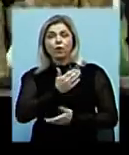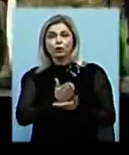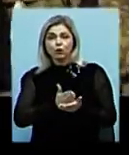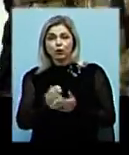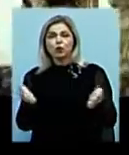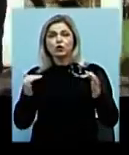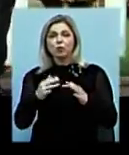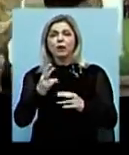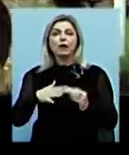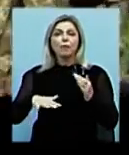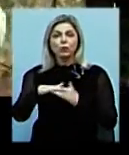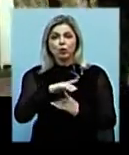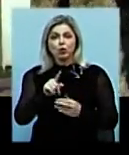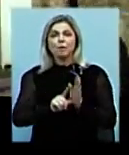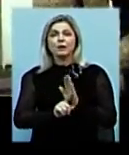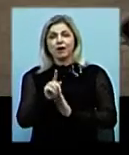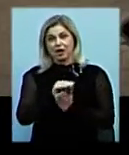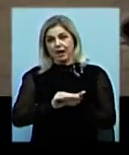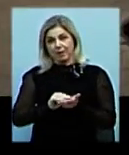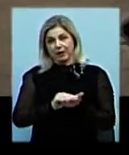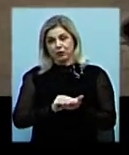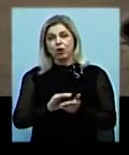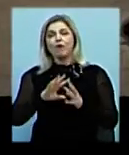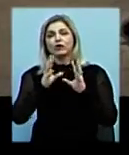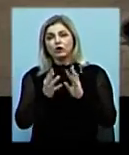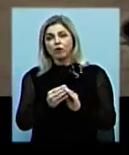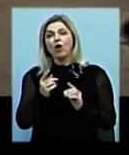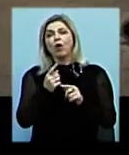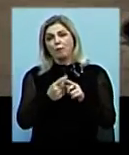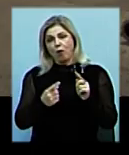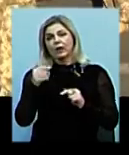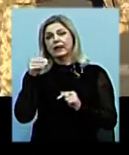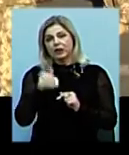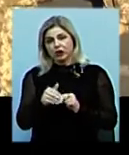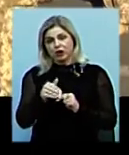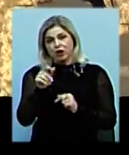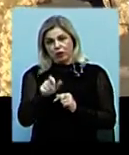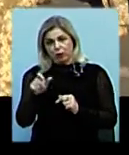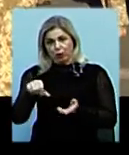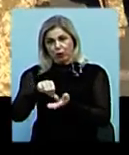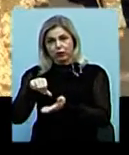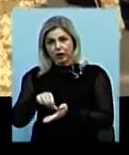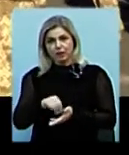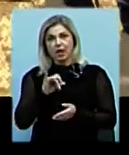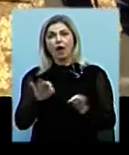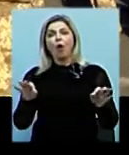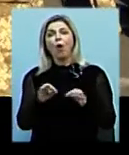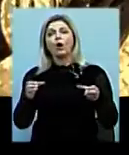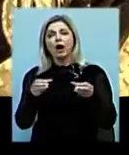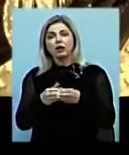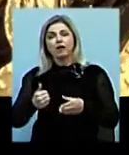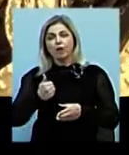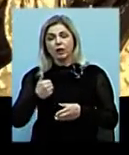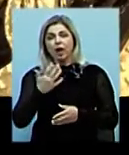збираються на Соборній площі, аби розпочати репетицію. Усього півтисячі учасників. Грає зведений оркестр Миколаївського гарнізону. 56